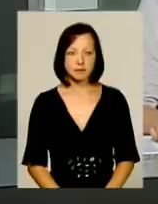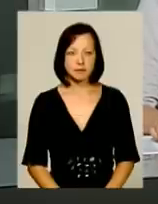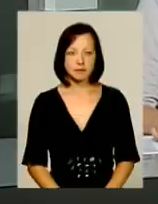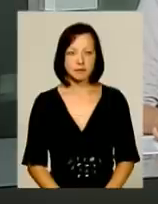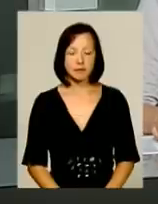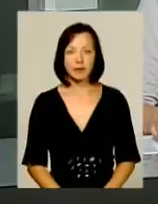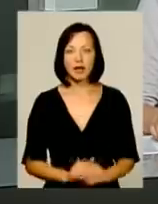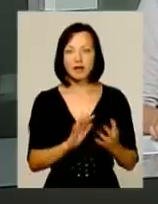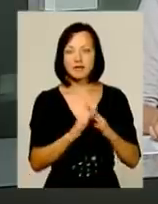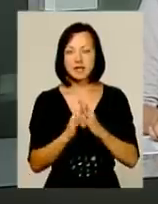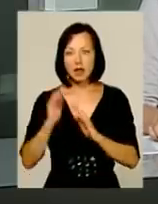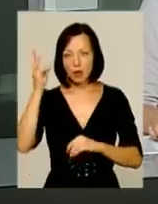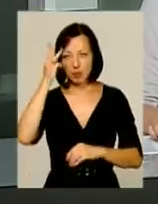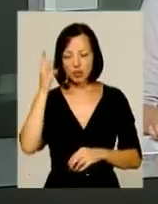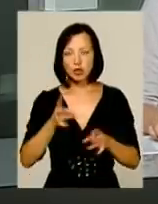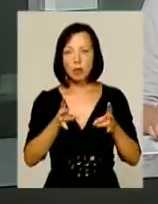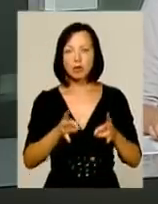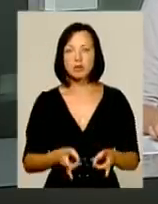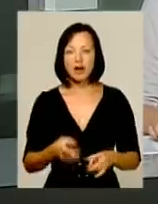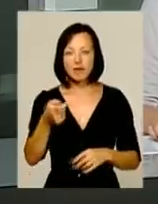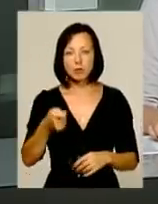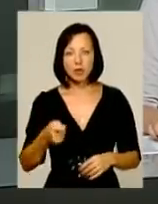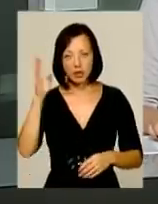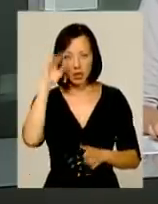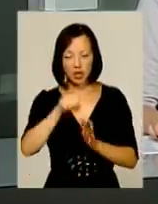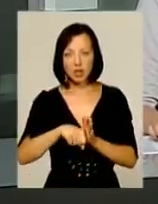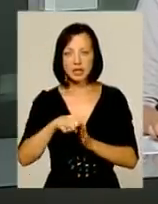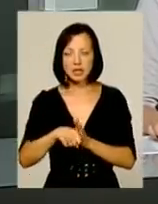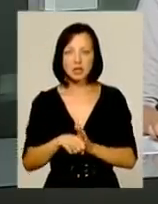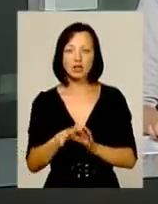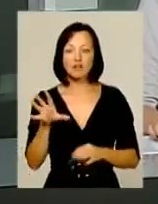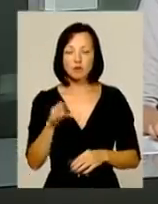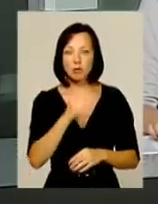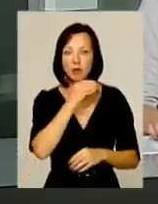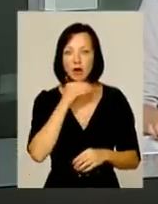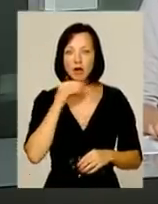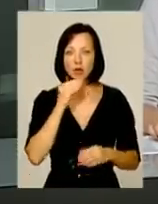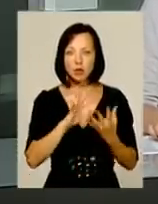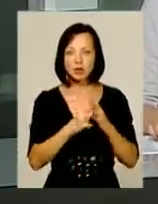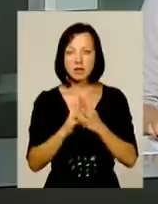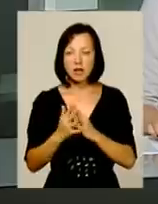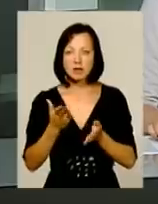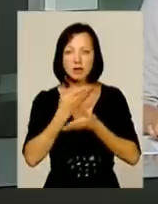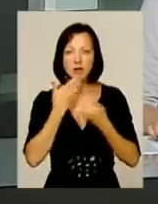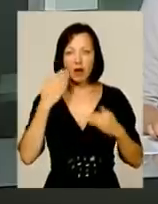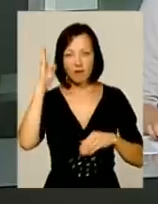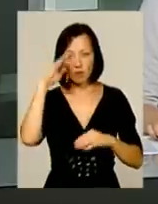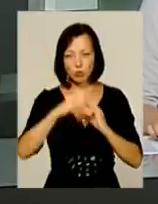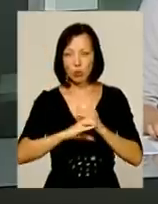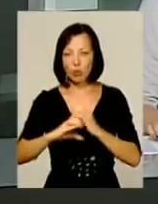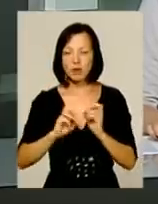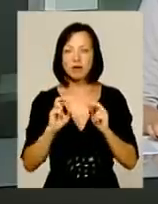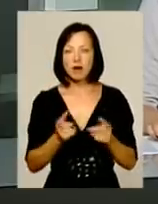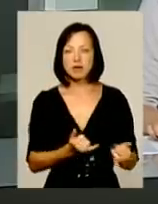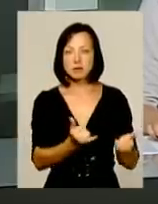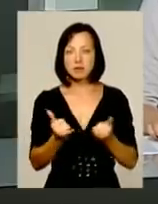Села Хмельниччини потерпають від обміління криниць та водойм. До всього у багатьох населених пунктах немає водогонів. Як